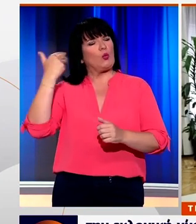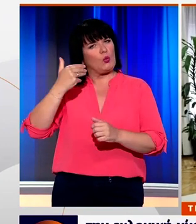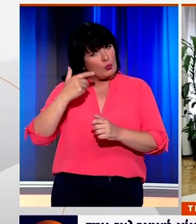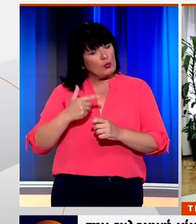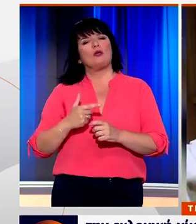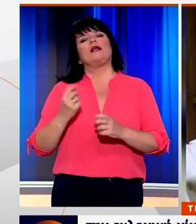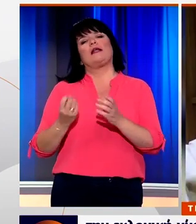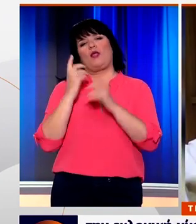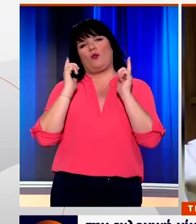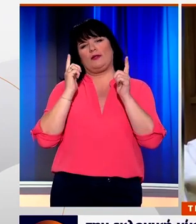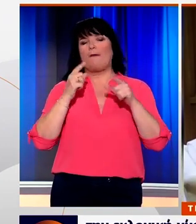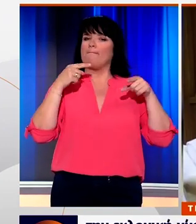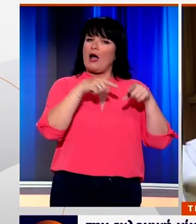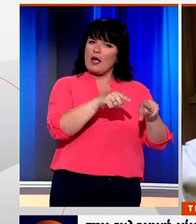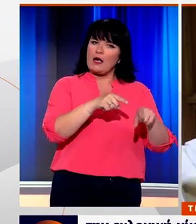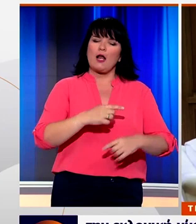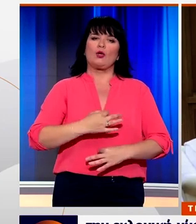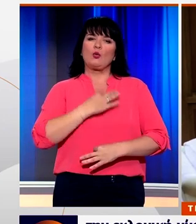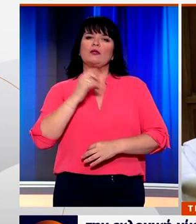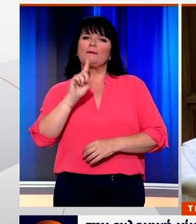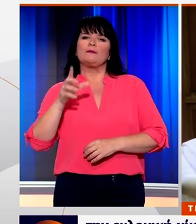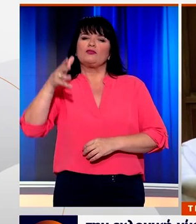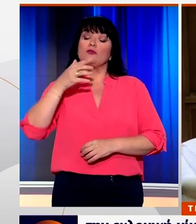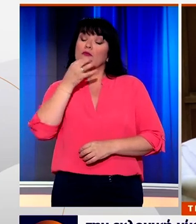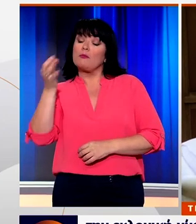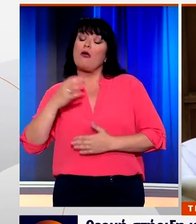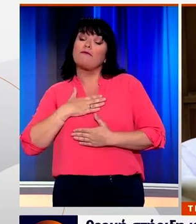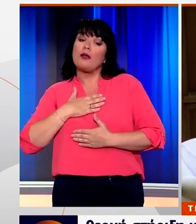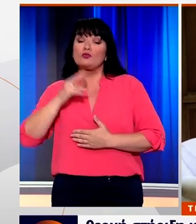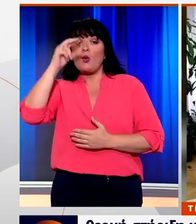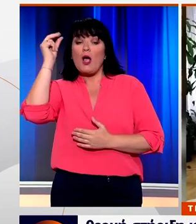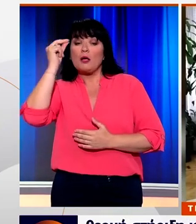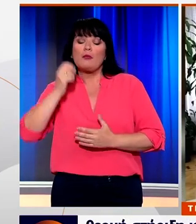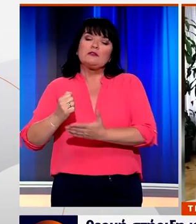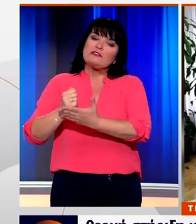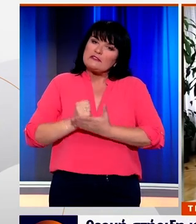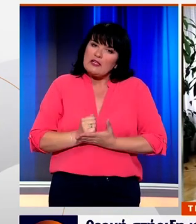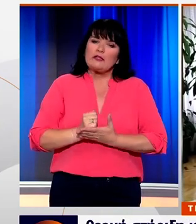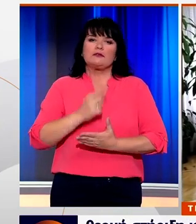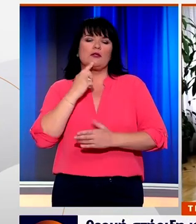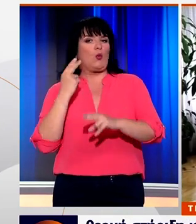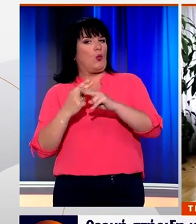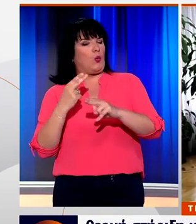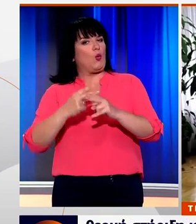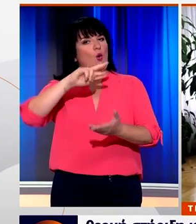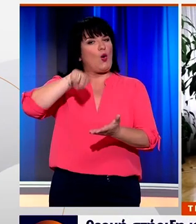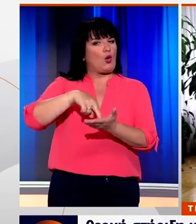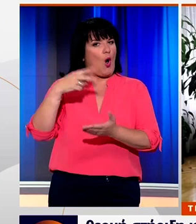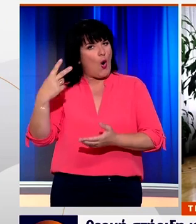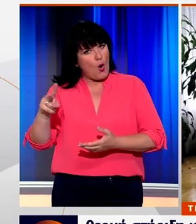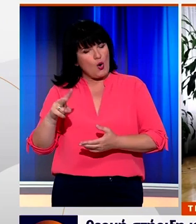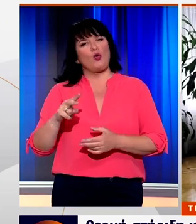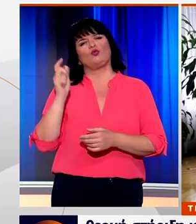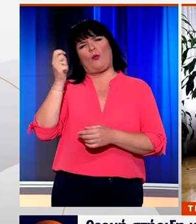Παράλληλα, κύριος Μητσοτάκης ευχαρίστησε τον κύριο Καραμανλή για τη θερμή στήριξη και τη συμβολή του στην πολιτική αλλαγή που